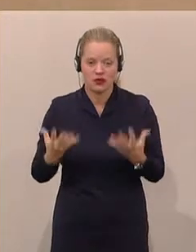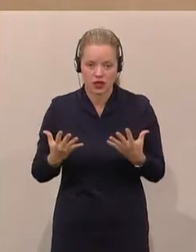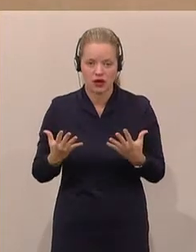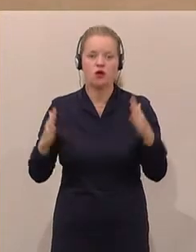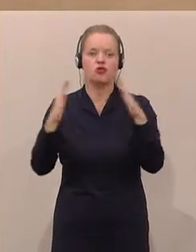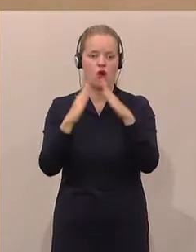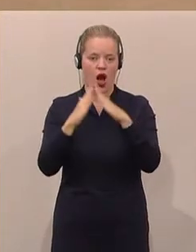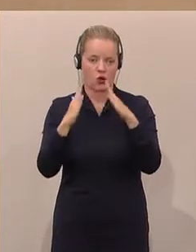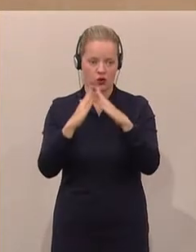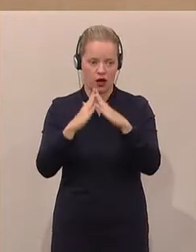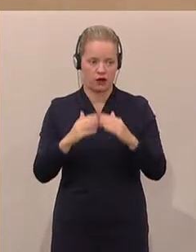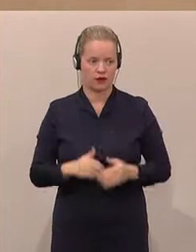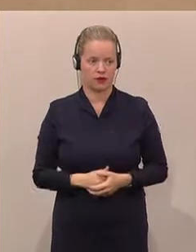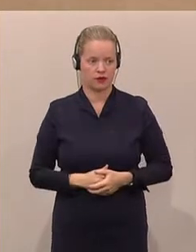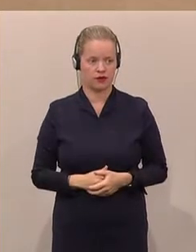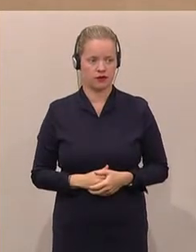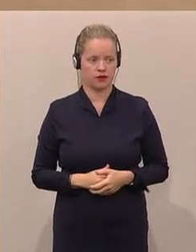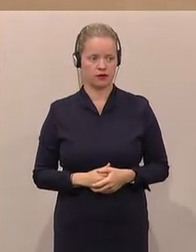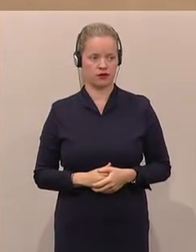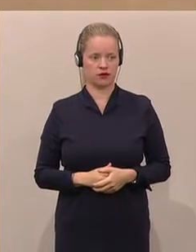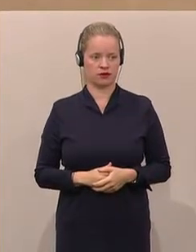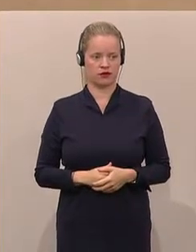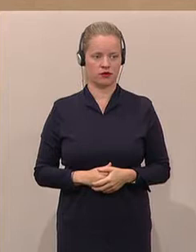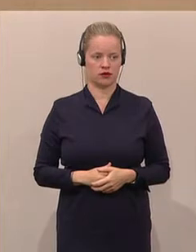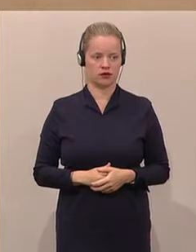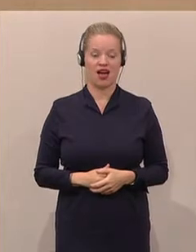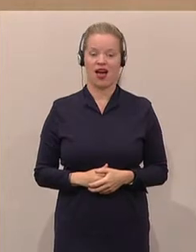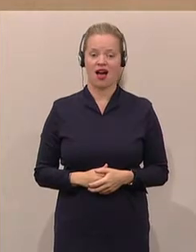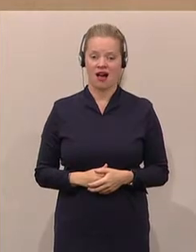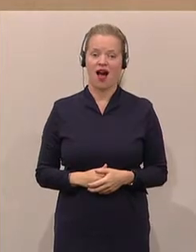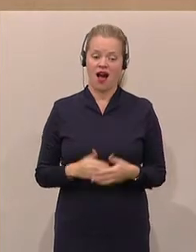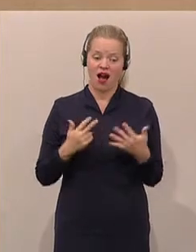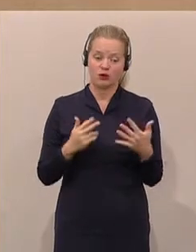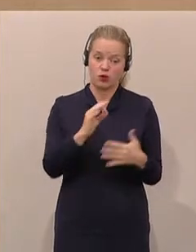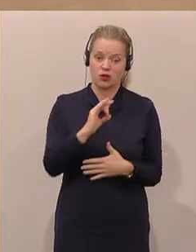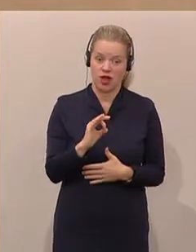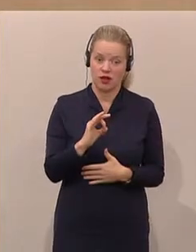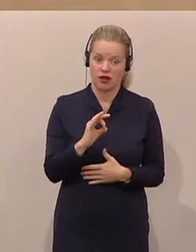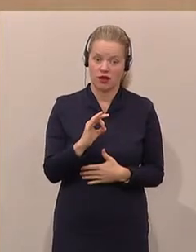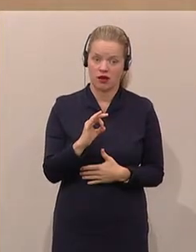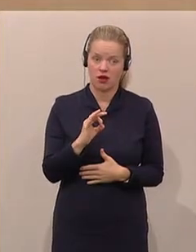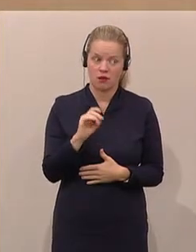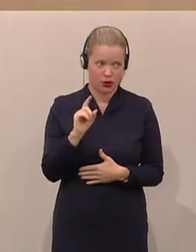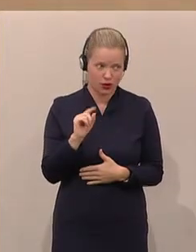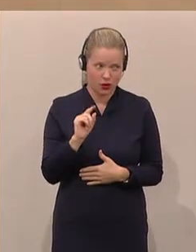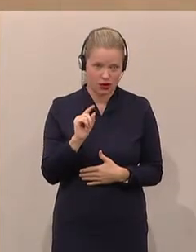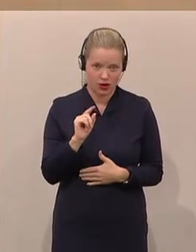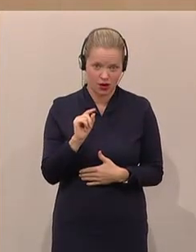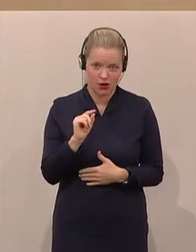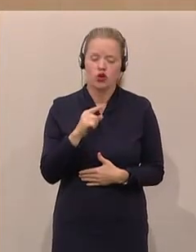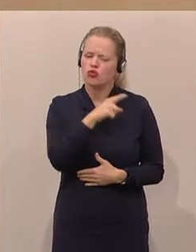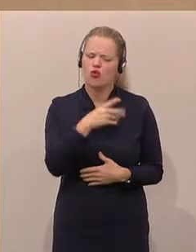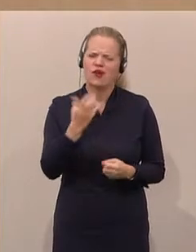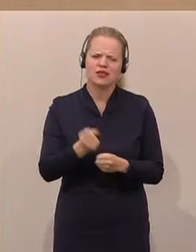passieren. Was tun Sie, 80 Prozent, 80 Prozent, was tun Sie, um diese